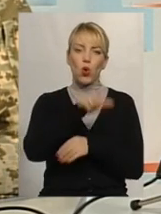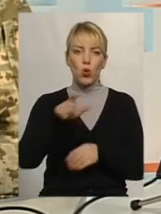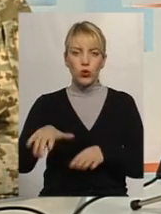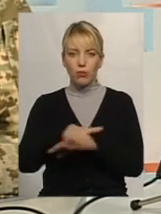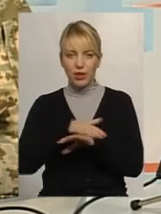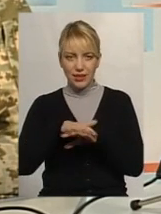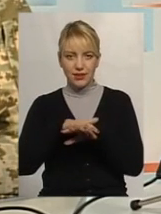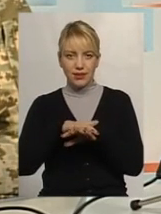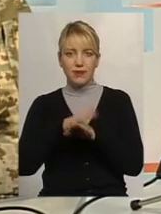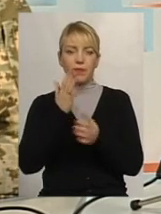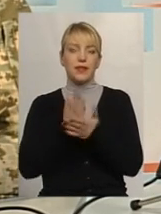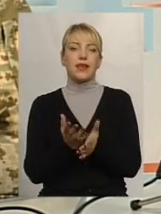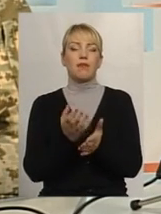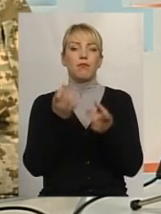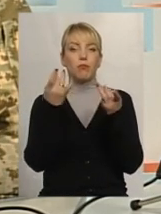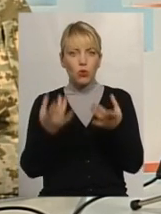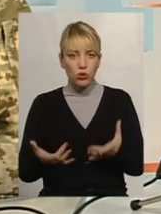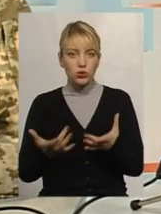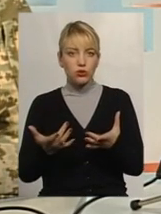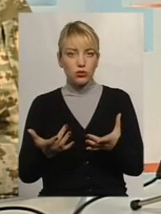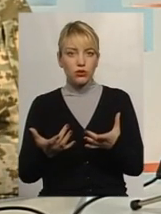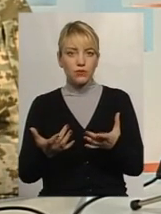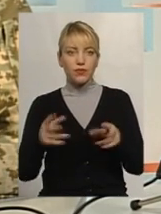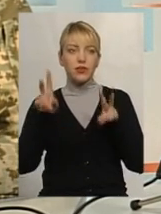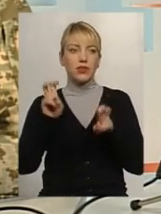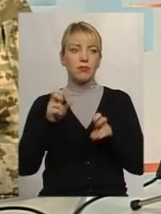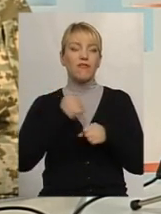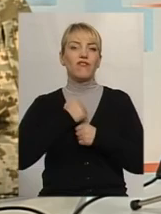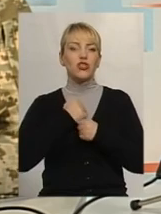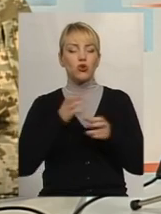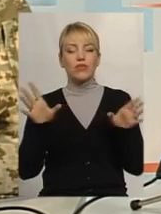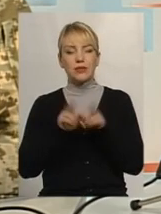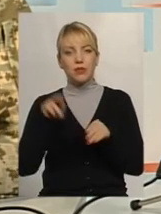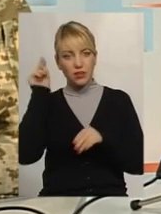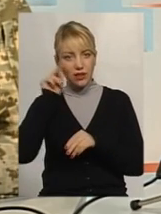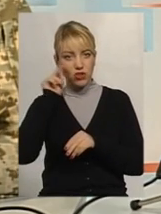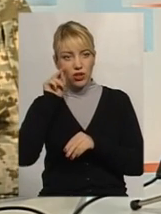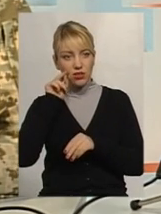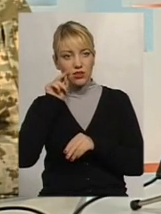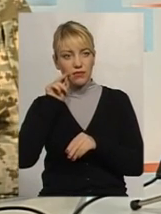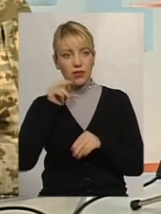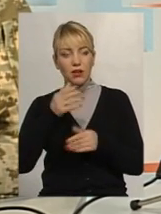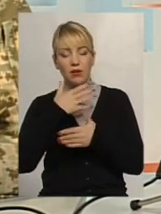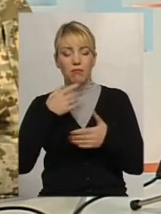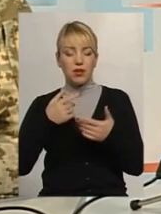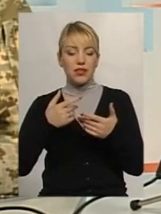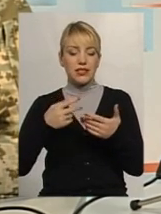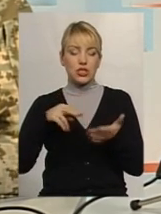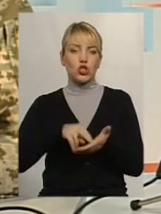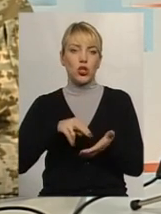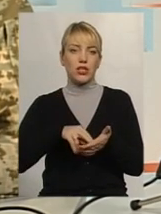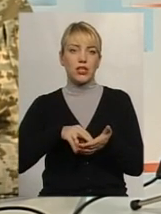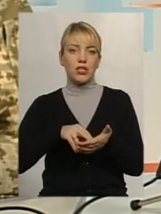просто військові спільні навчання. Ми стоїмо поряд, ми дивимося